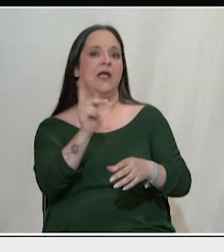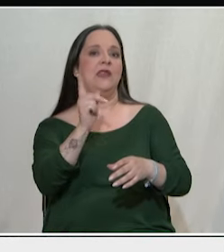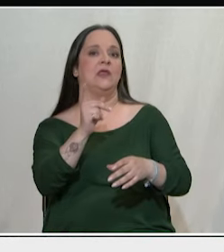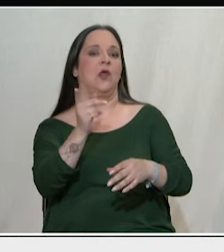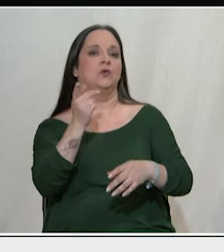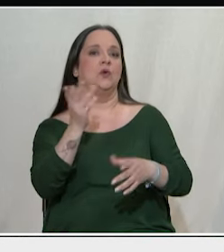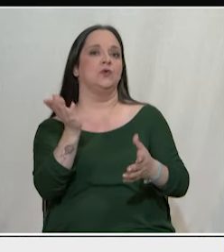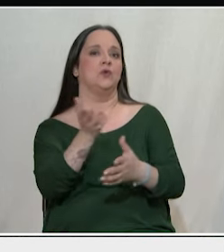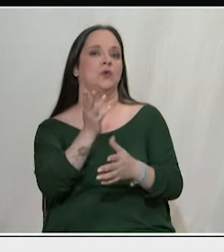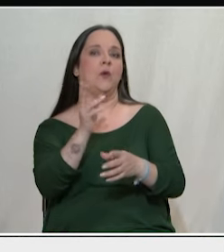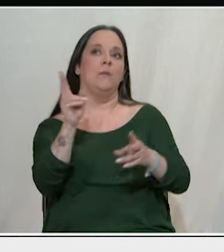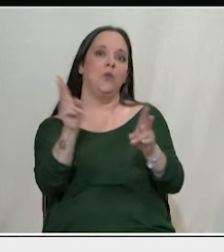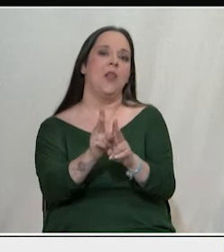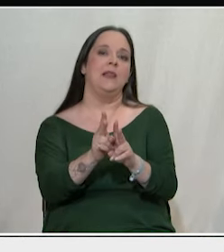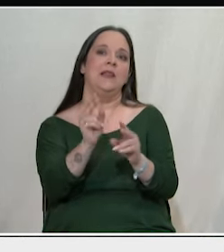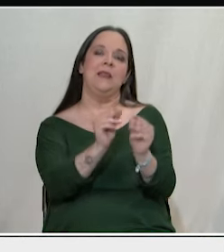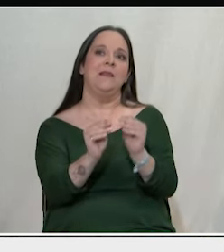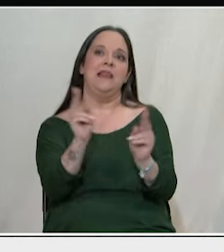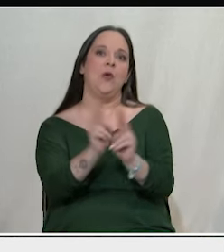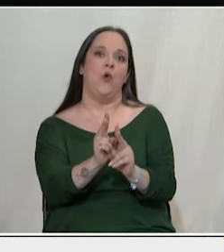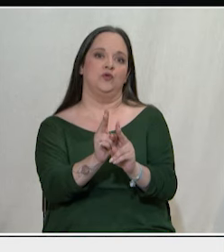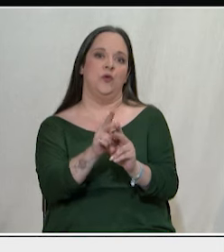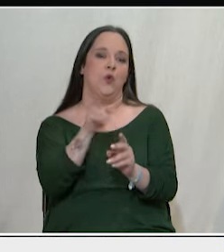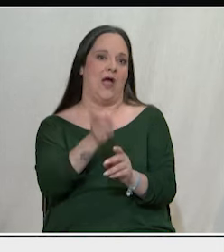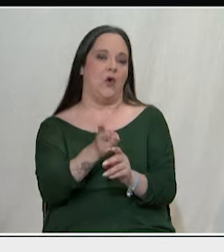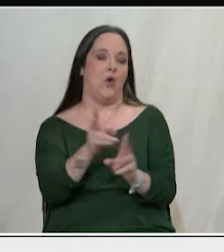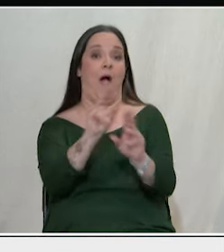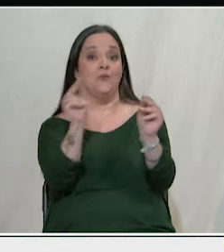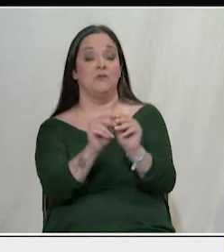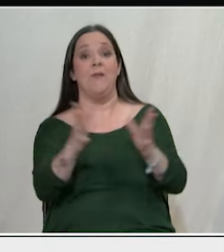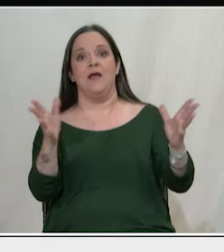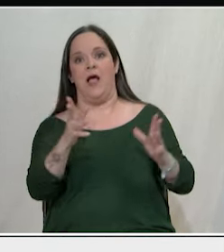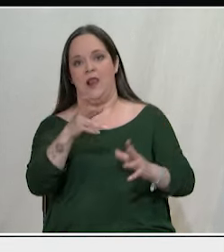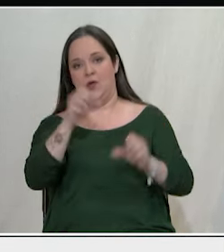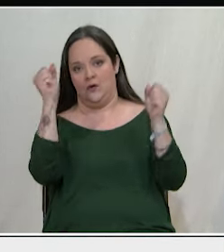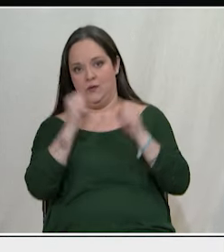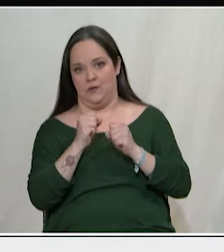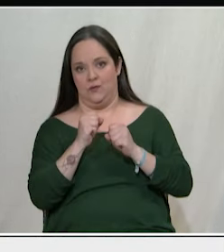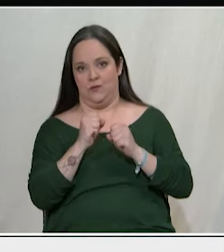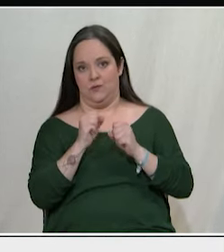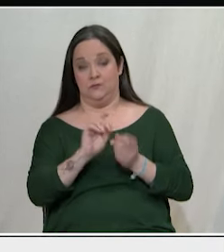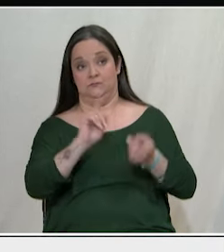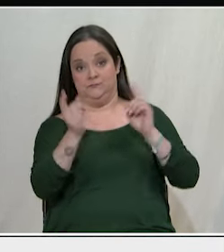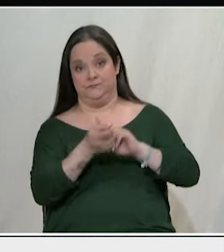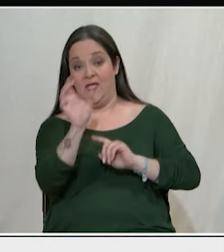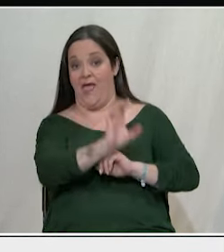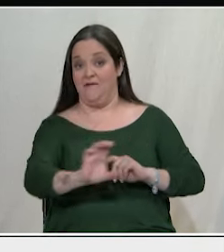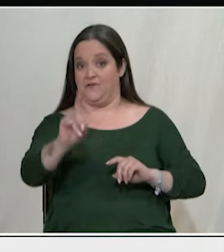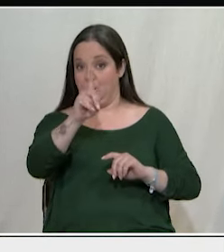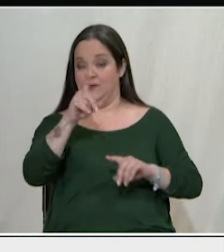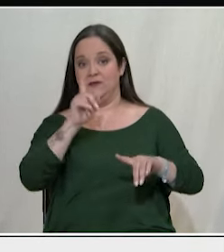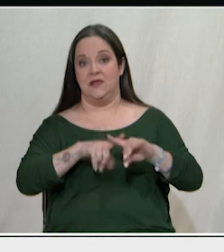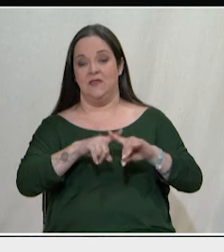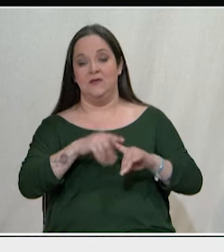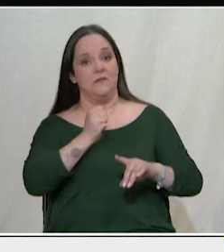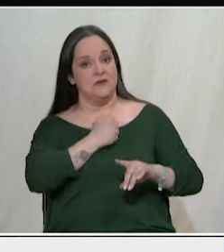δίθεν μικρότερο κακό που πάντα καταλήγει στο μεγαλύτερο. Απέναντι σε αυτό, στην Ευρώπη και στην Ελλάδα και πιστεύουμε ότι η